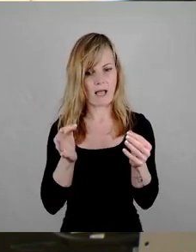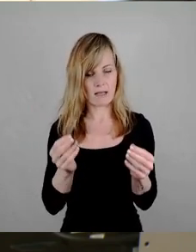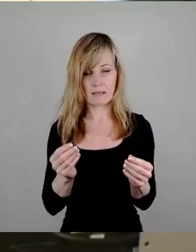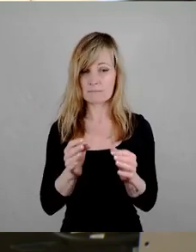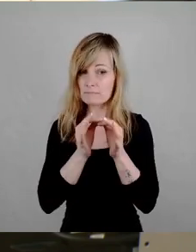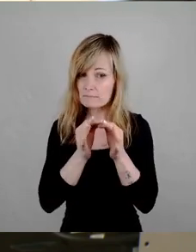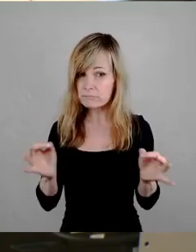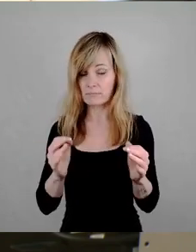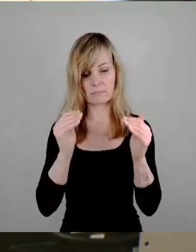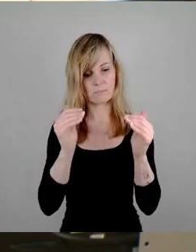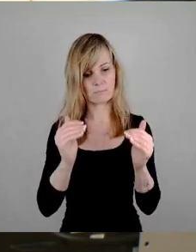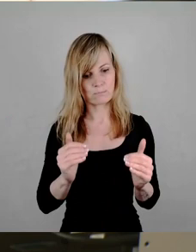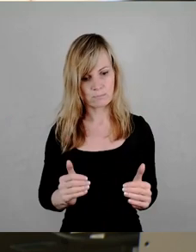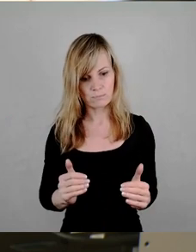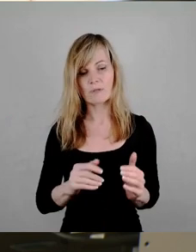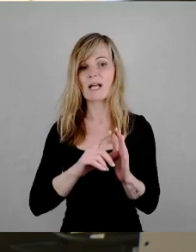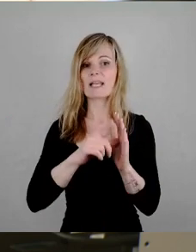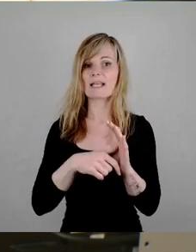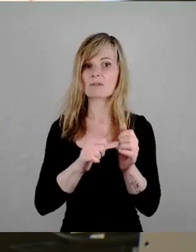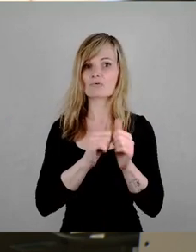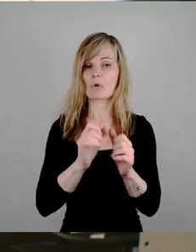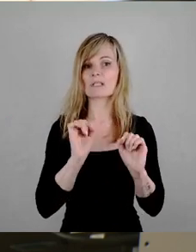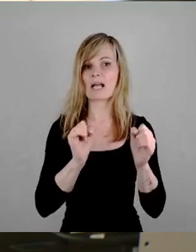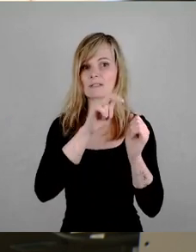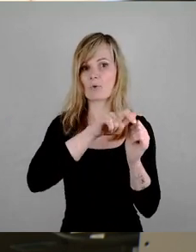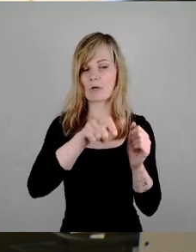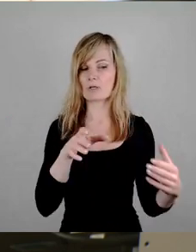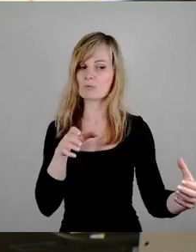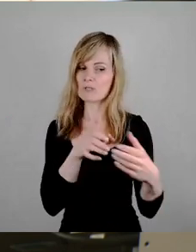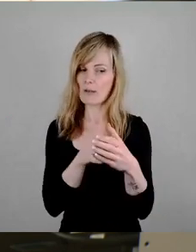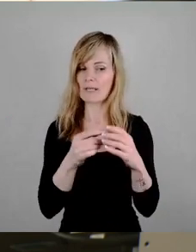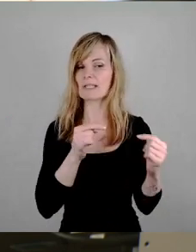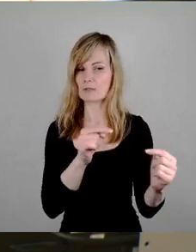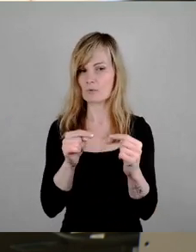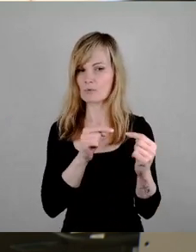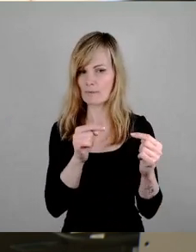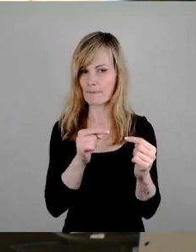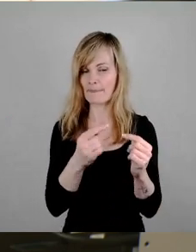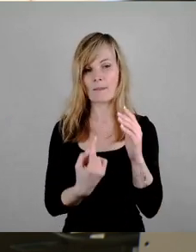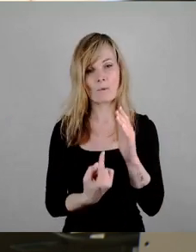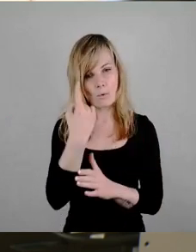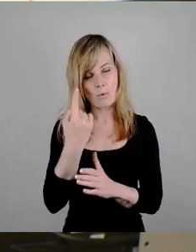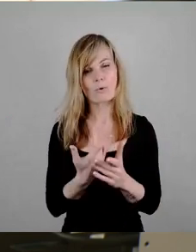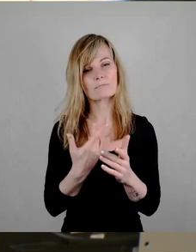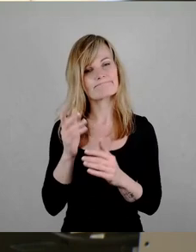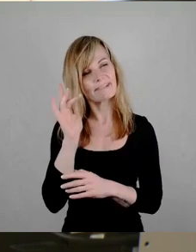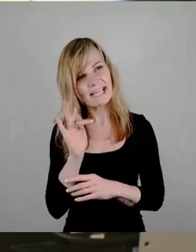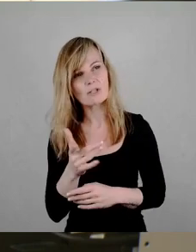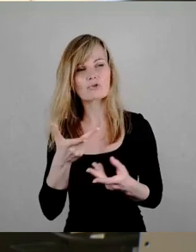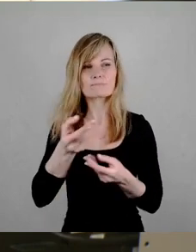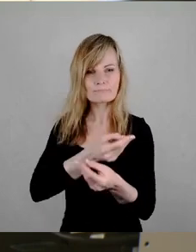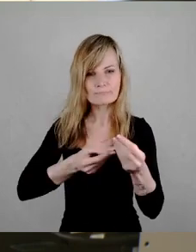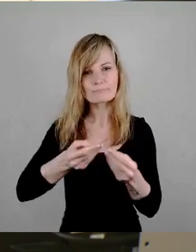mit den Leistungssportakteuren diskutiert haben Dann gab es einen sehr, sehr intensiven und auch kritischen Prozess Im Rahmen des